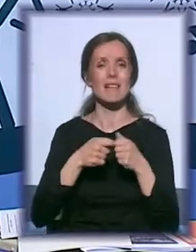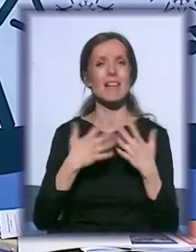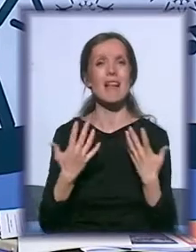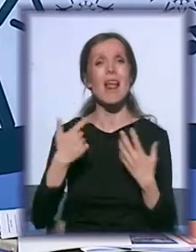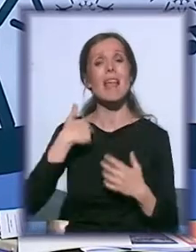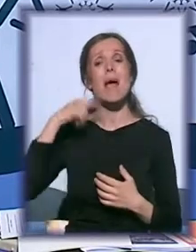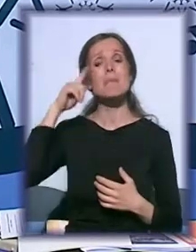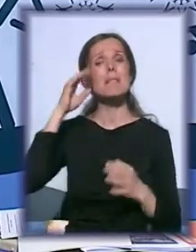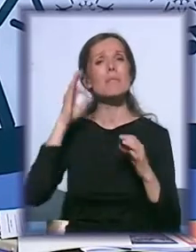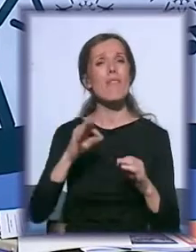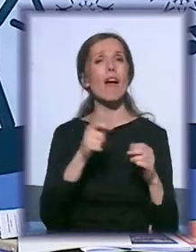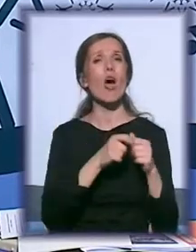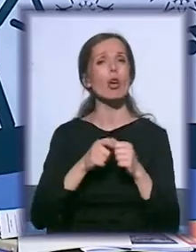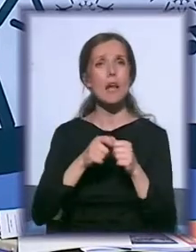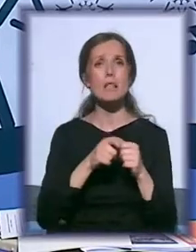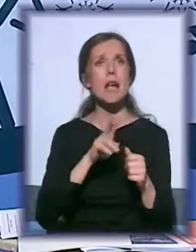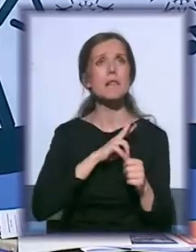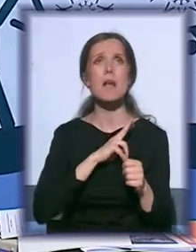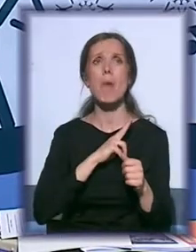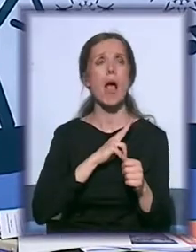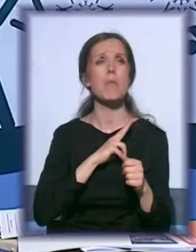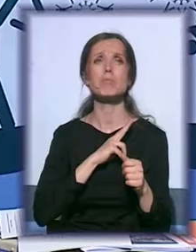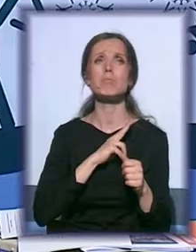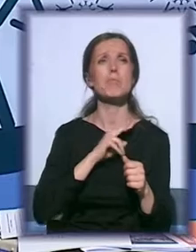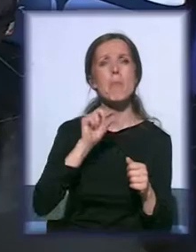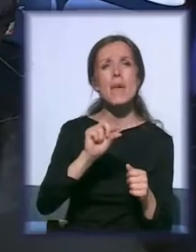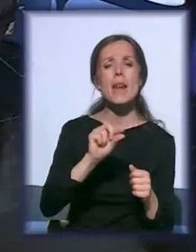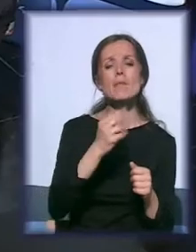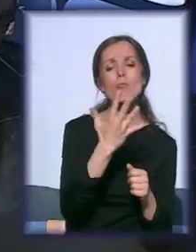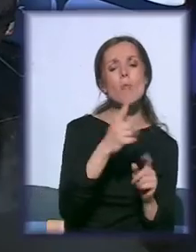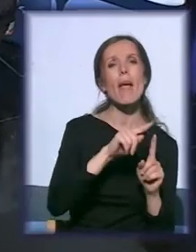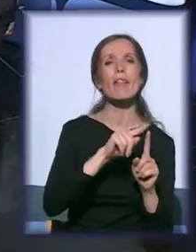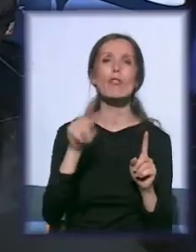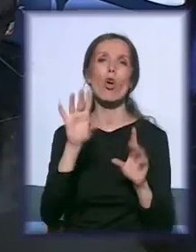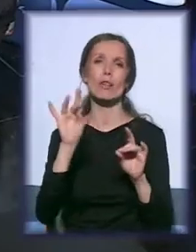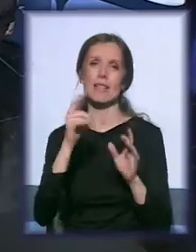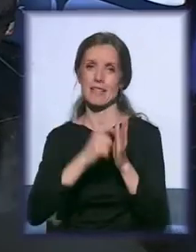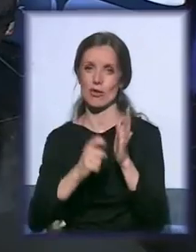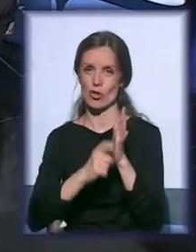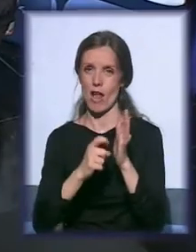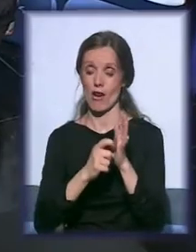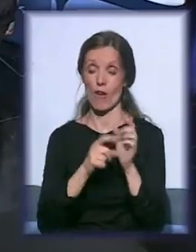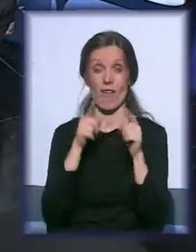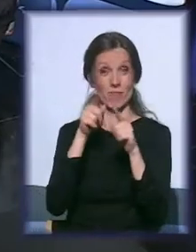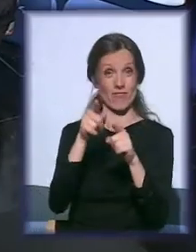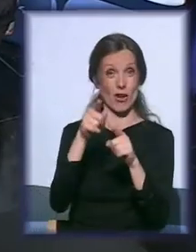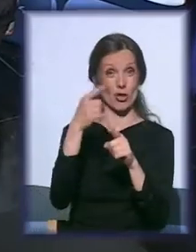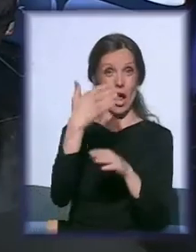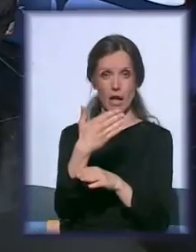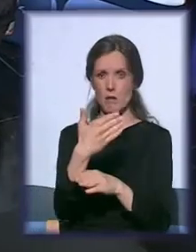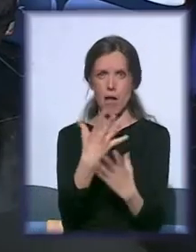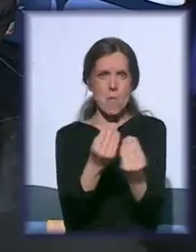svaka od organizacija imala minimum između pet i deset članova. Vi kao agencija nikad više